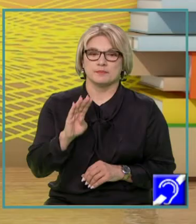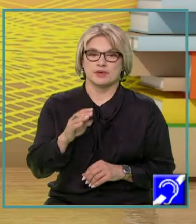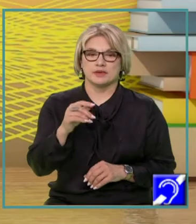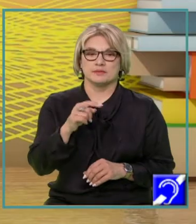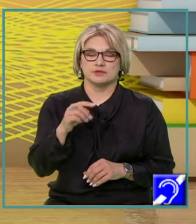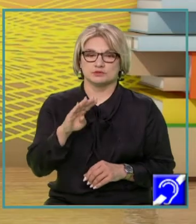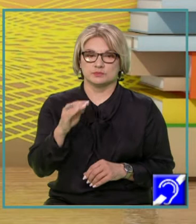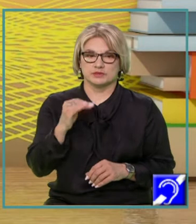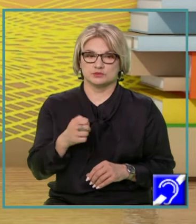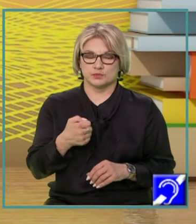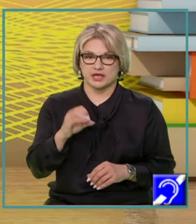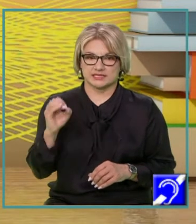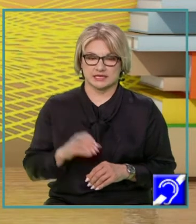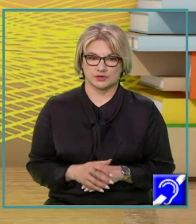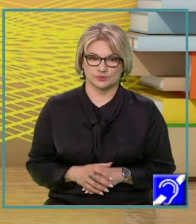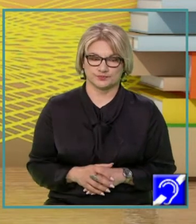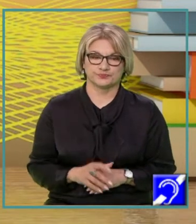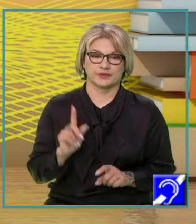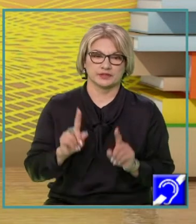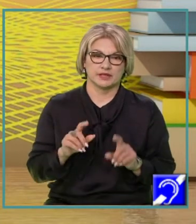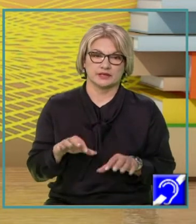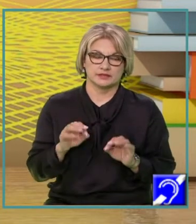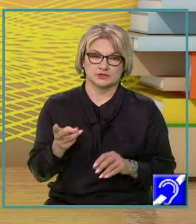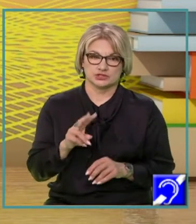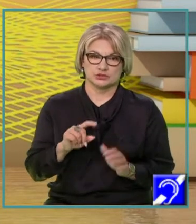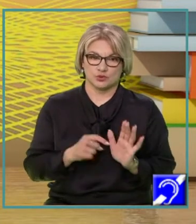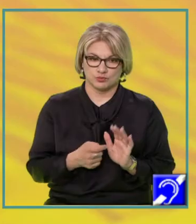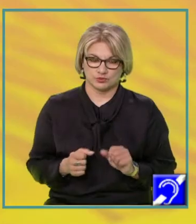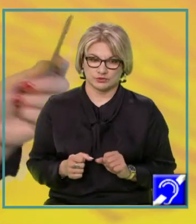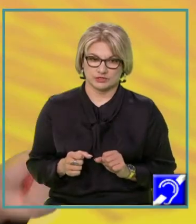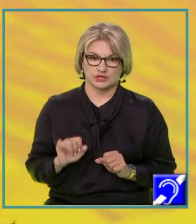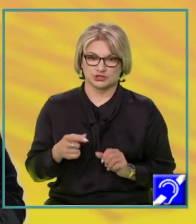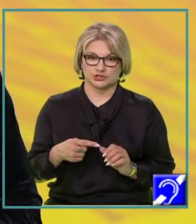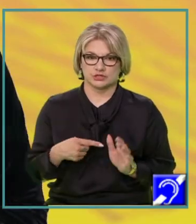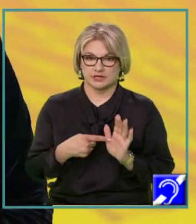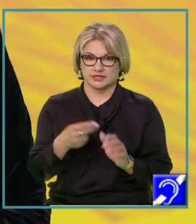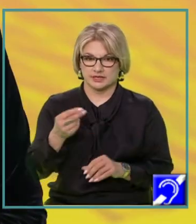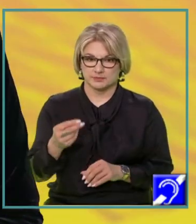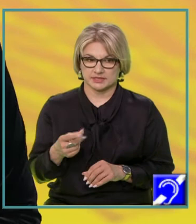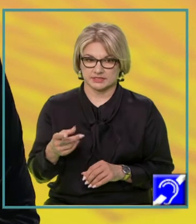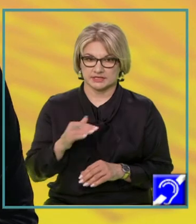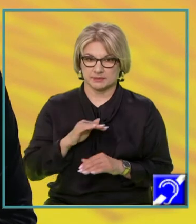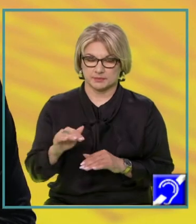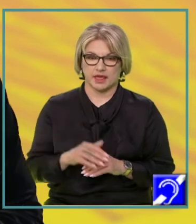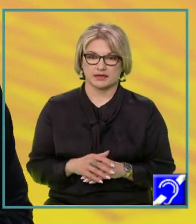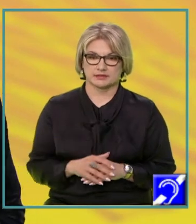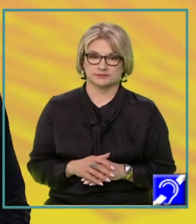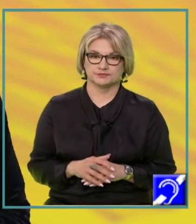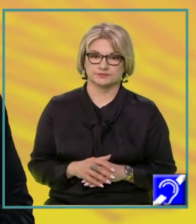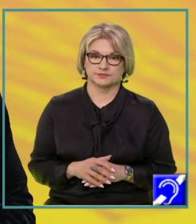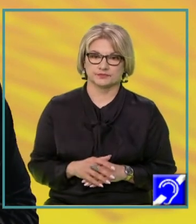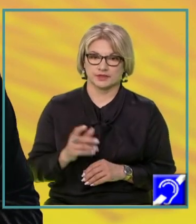Dacă vom determina cele două puncte și le vom reprezenta în plan, în sistemul